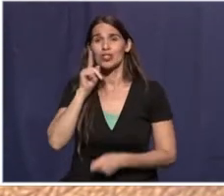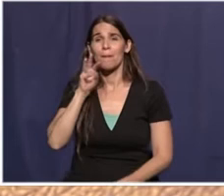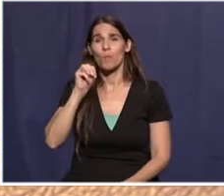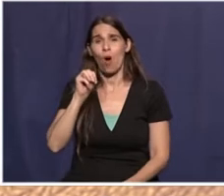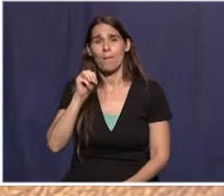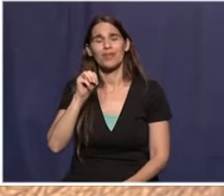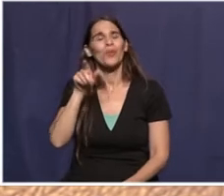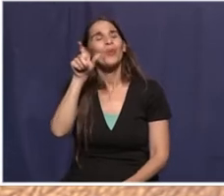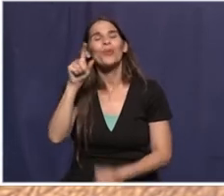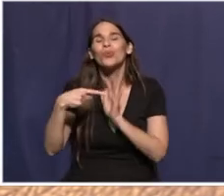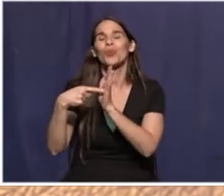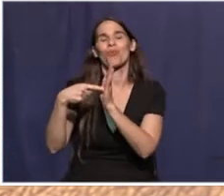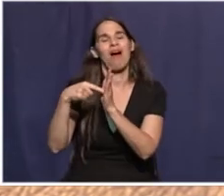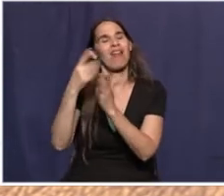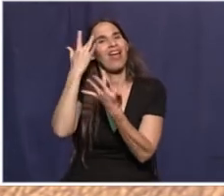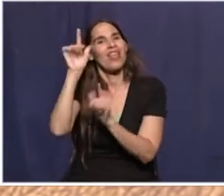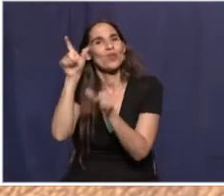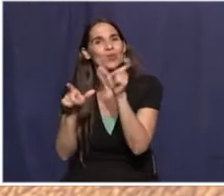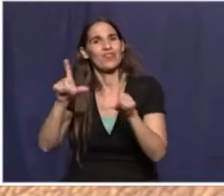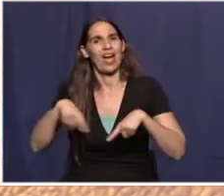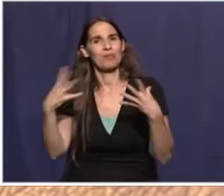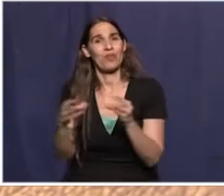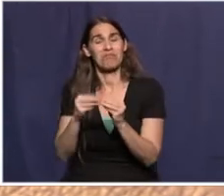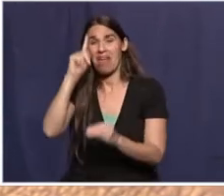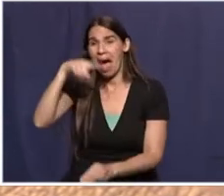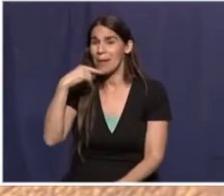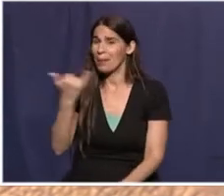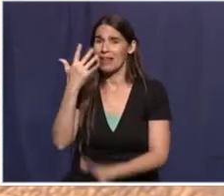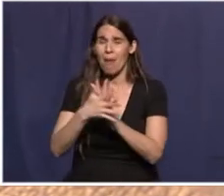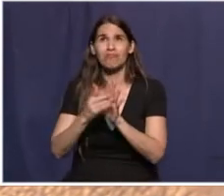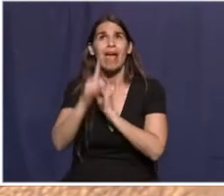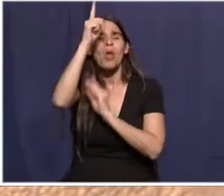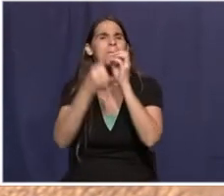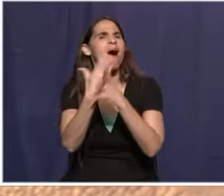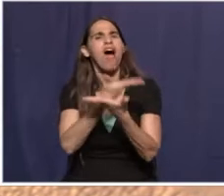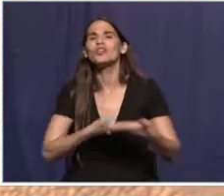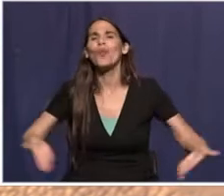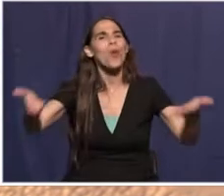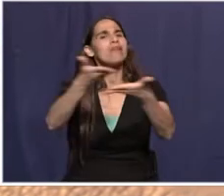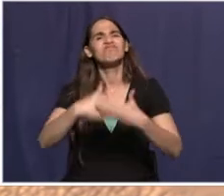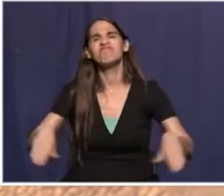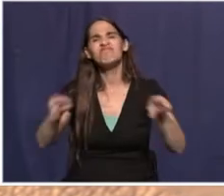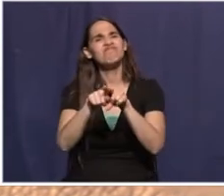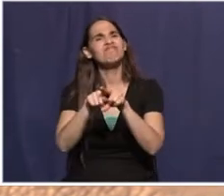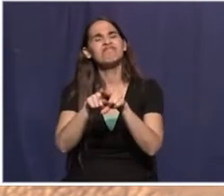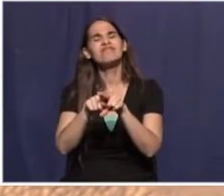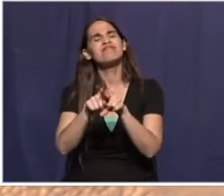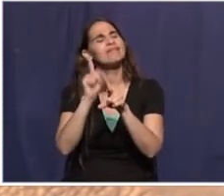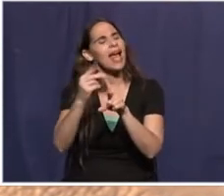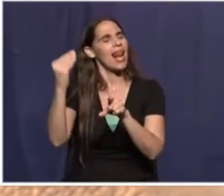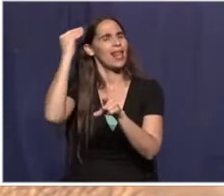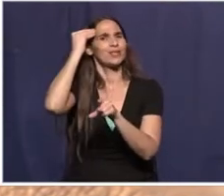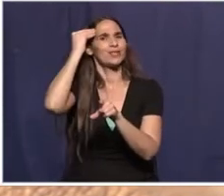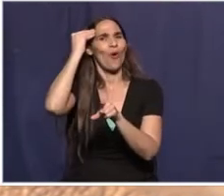לאונשיות. וחיים משותפים. היה אומר לי תמיד, אולוהים ברא את כולם ועלינו לשים את זאת בעינינו.